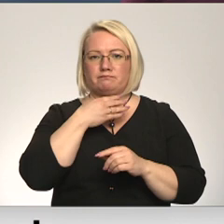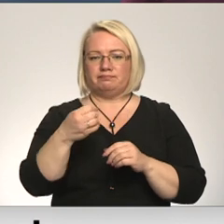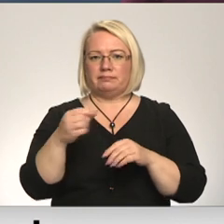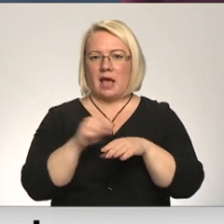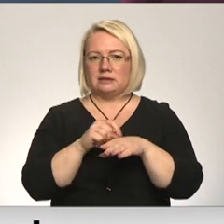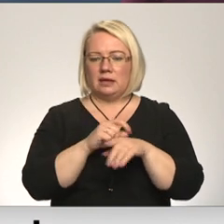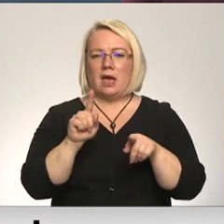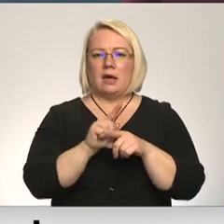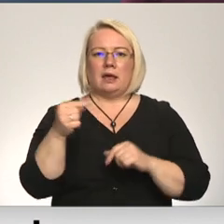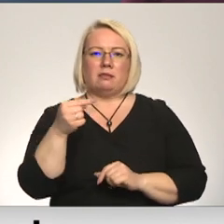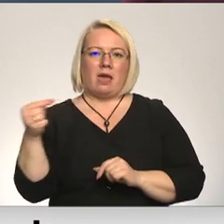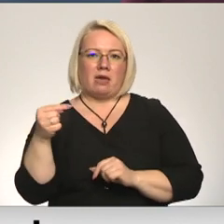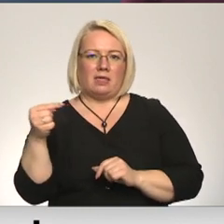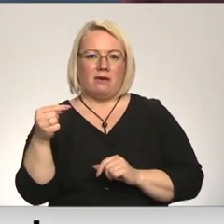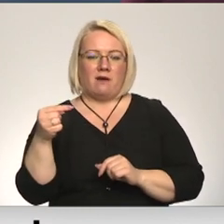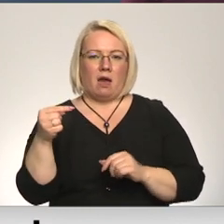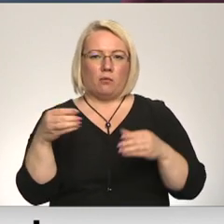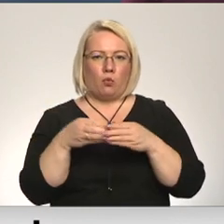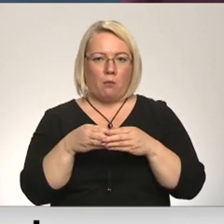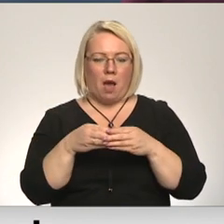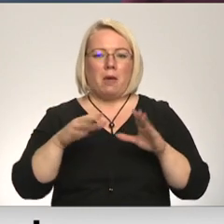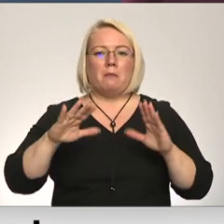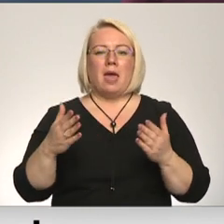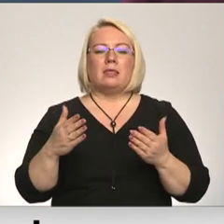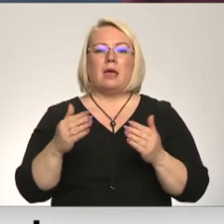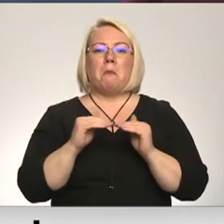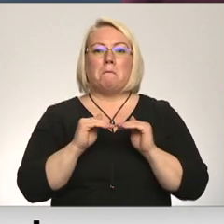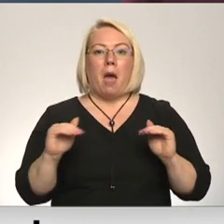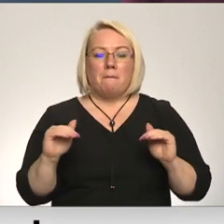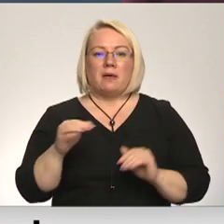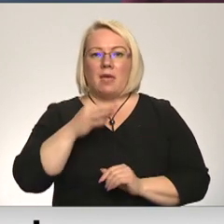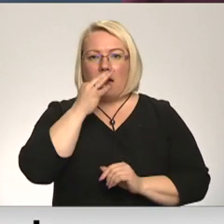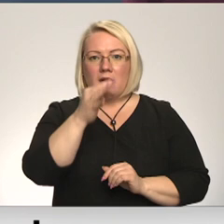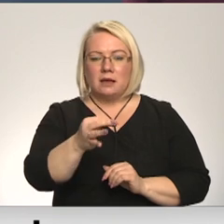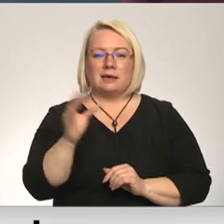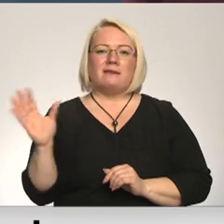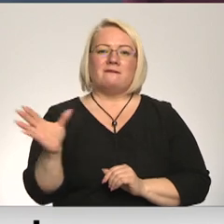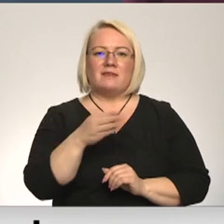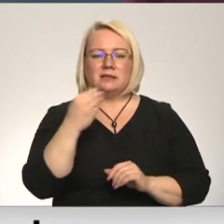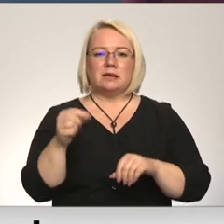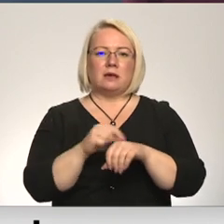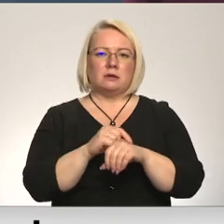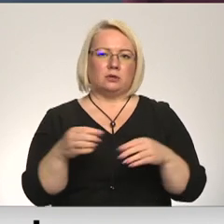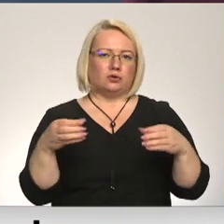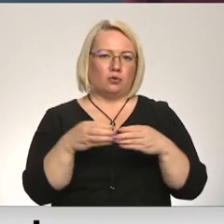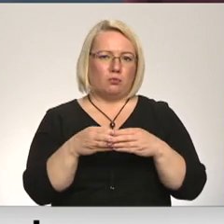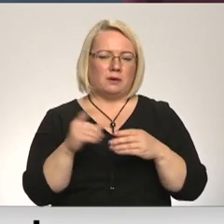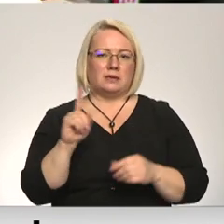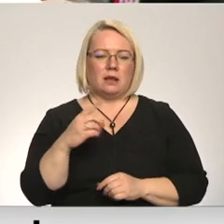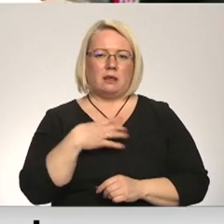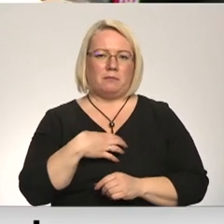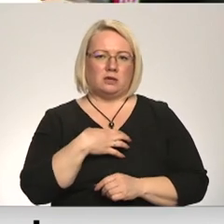reizes negatīvajam grupām. Bet pamatā šobrīd jāsaka, ka visas asīnas grupas ir nepieciešams.